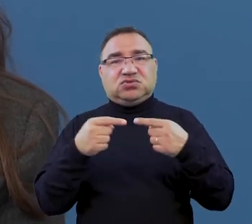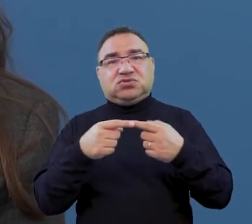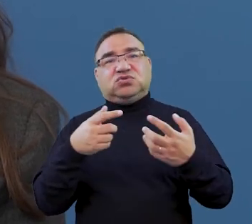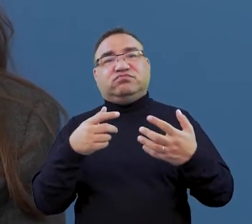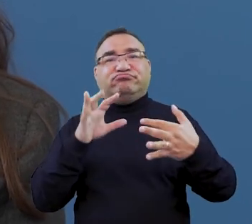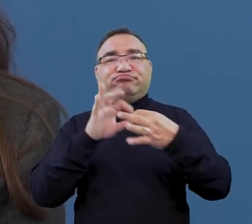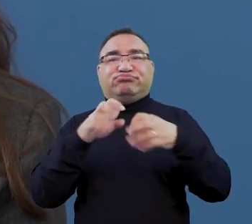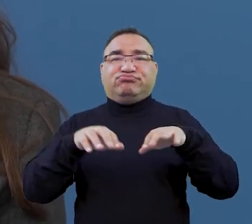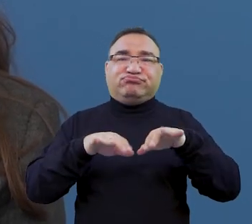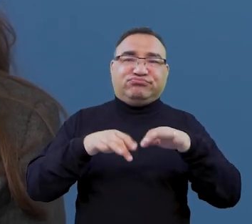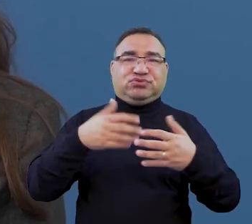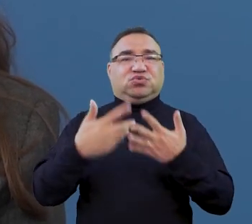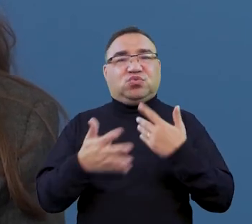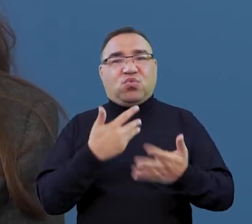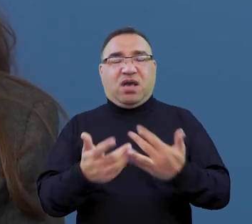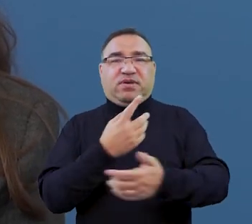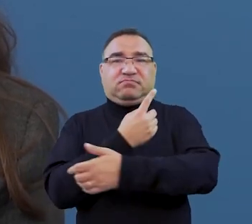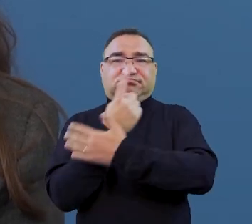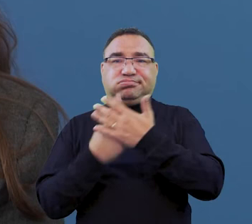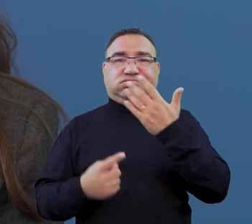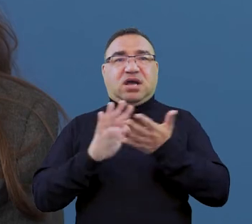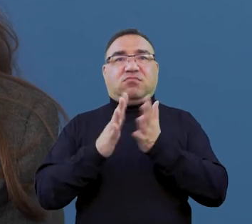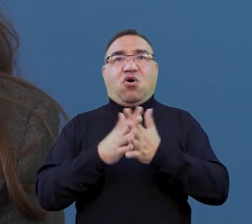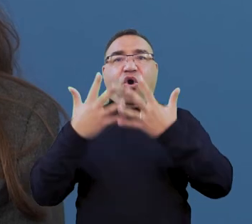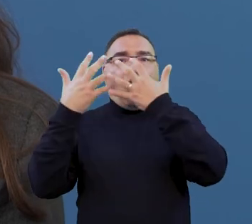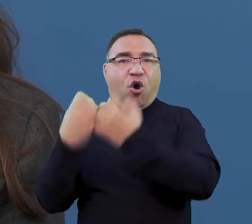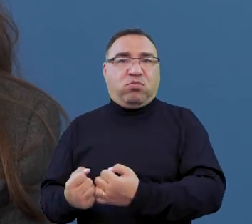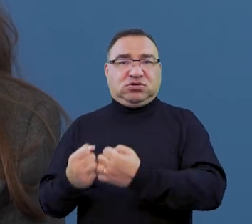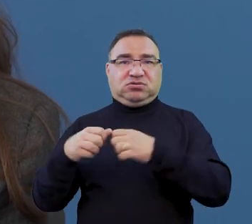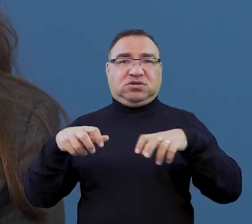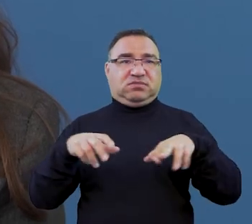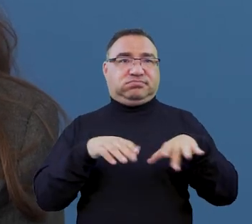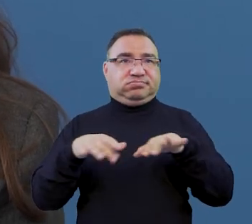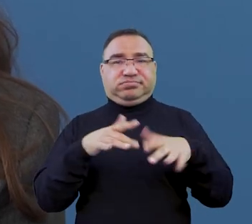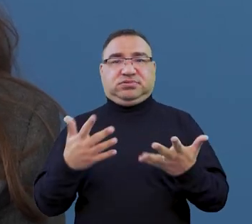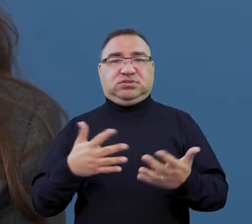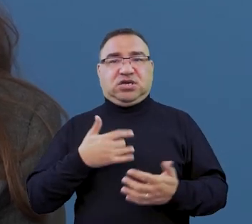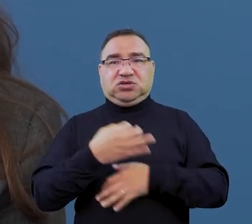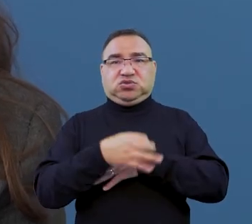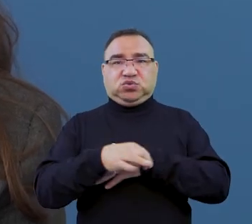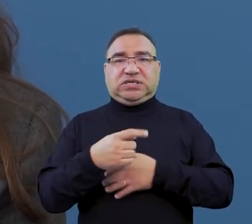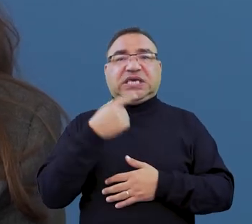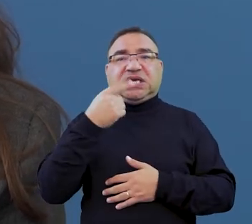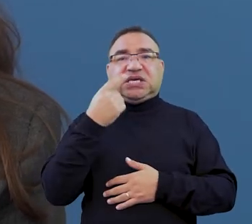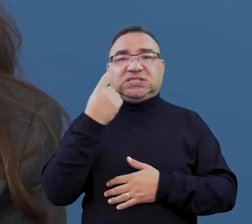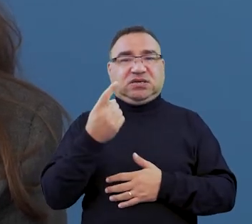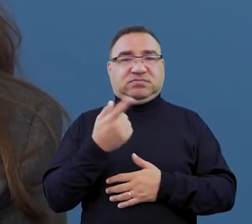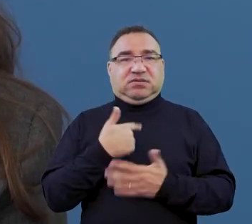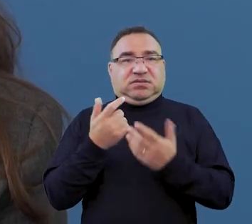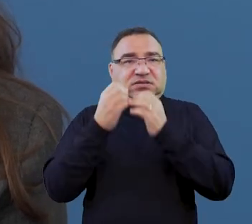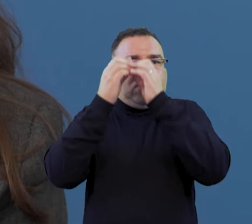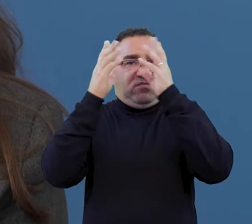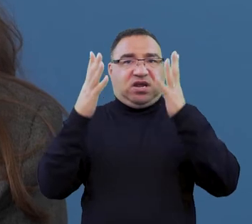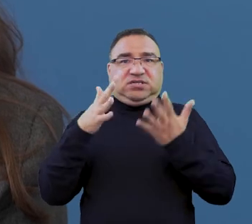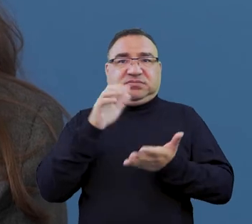słabym łączem, sprzętem, czy też zbyt obciążoną platformą, na której są prowadzone zajęcia. Jako studentka kierunku językowego nie wyobrażam